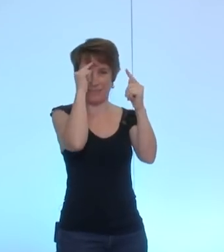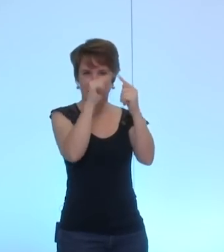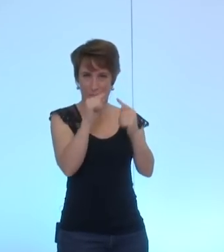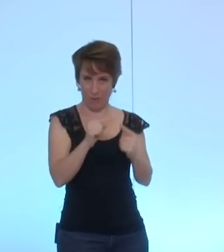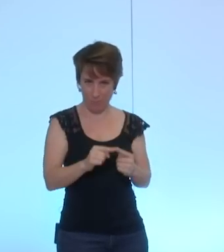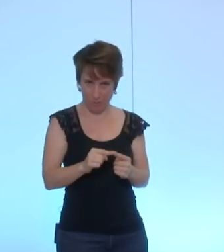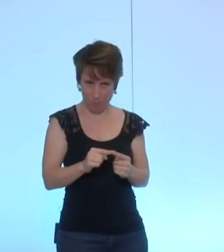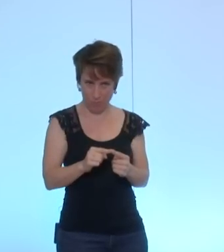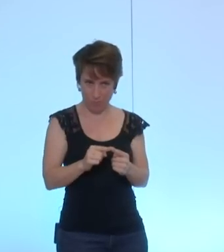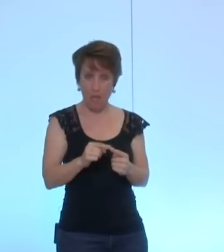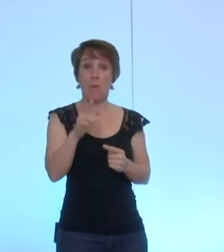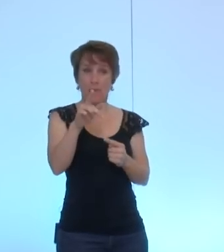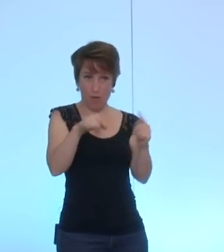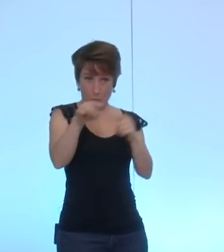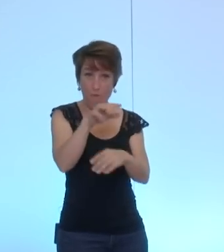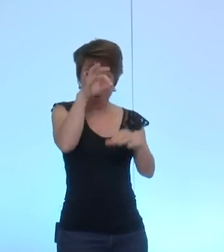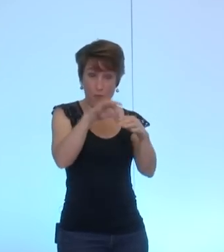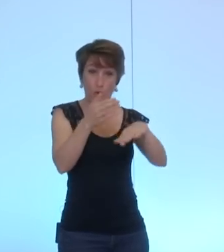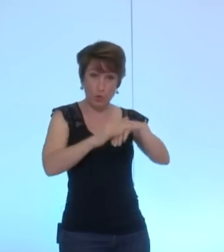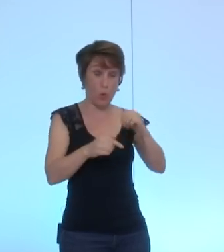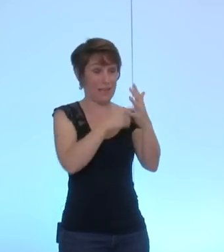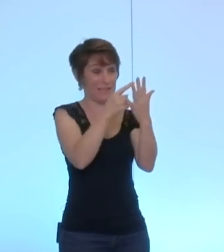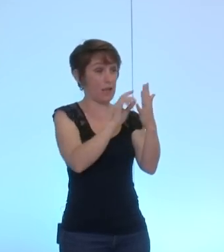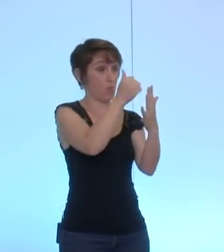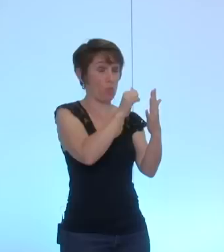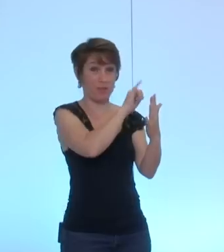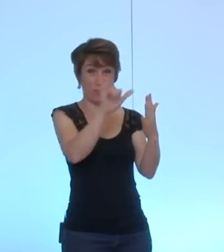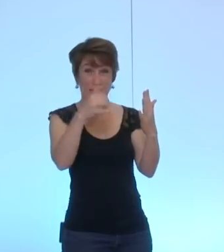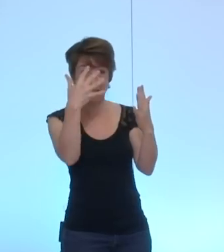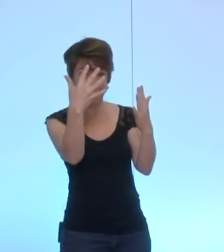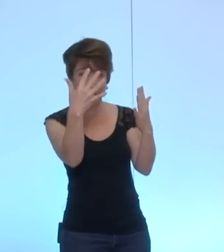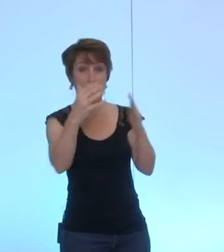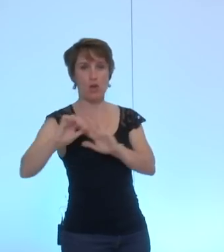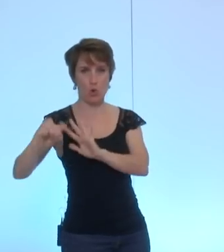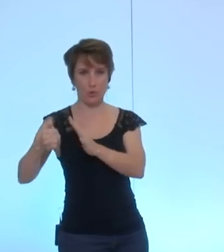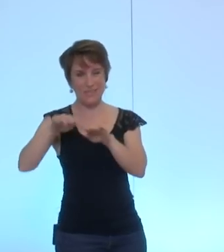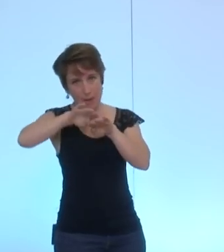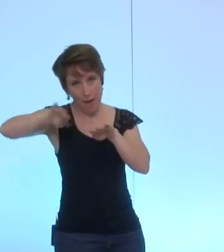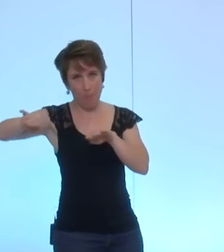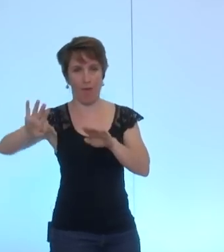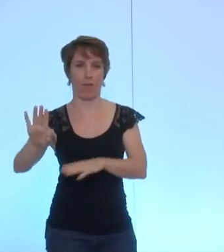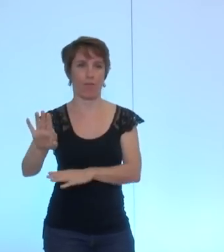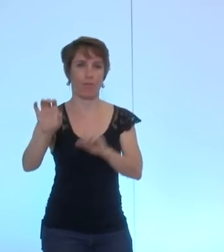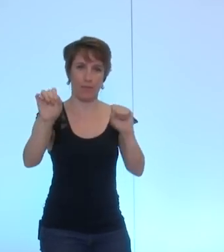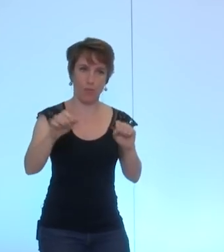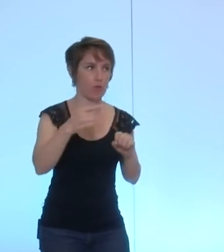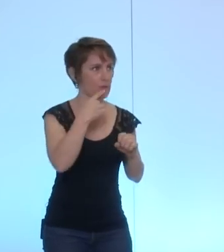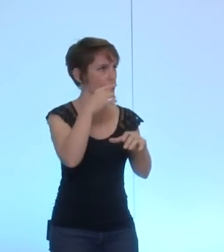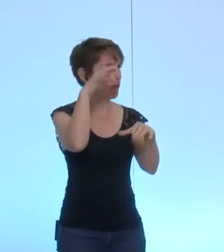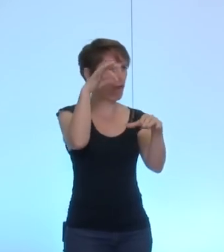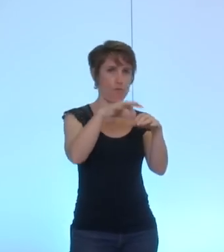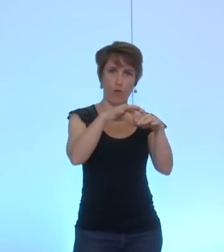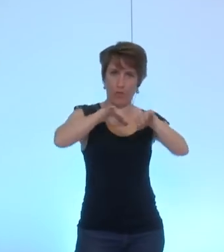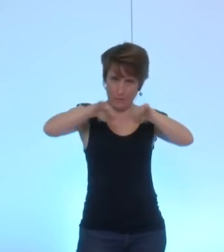qui semblent faire consensus et je mettrai donc le 6ème alinéa à part donc c'est un vote par division